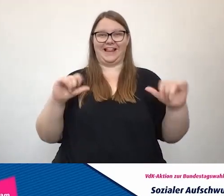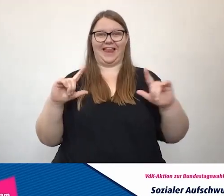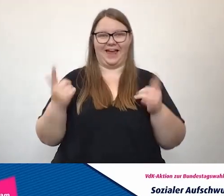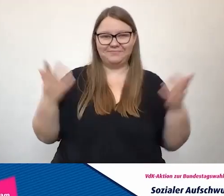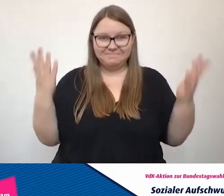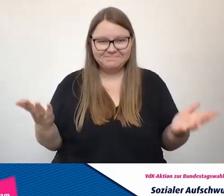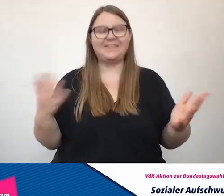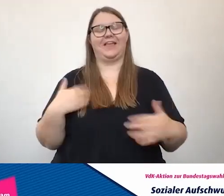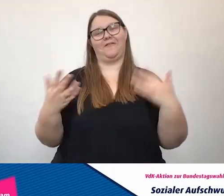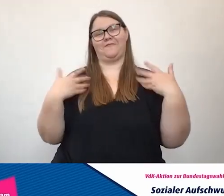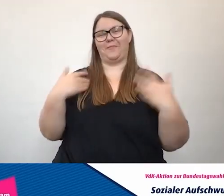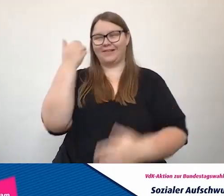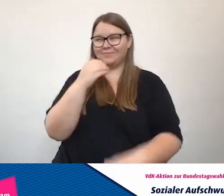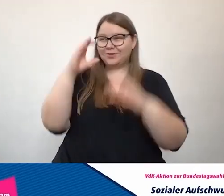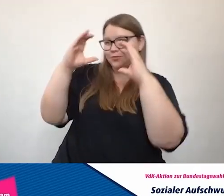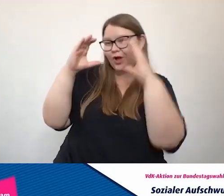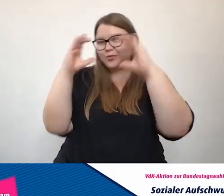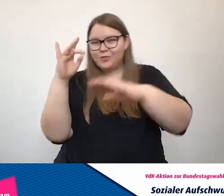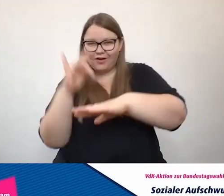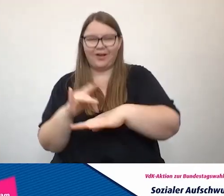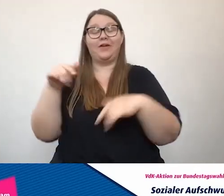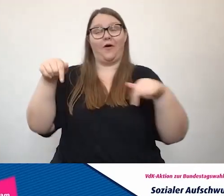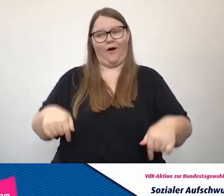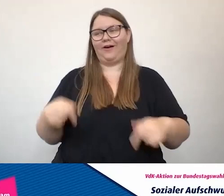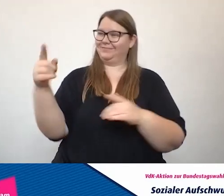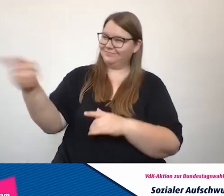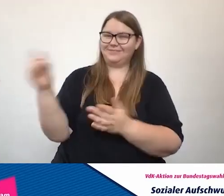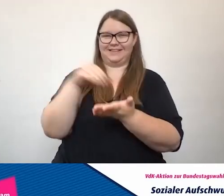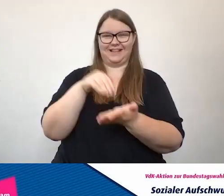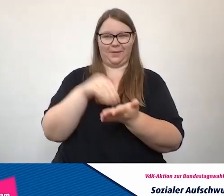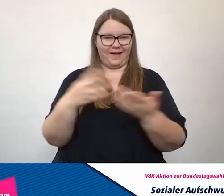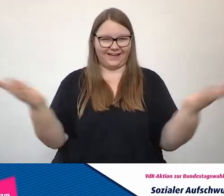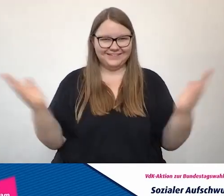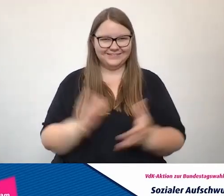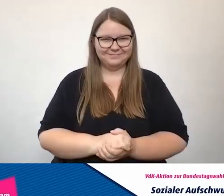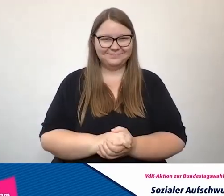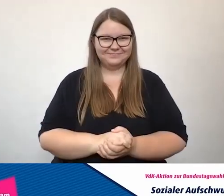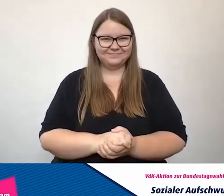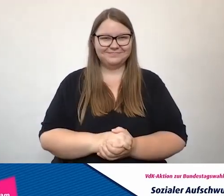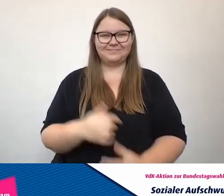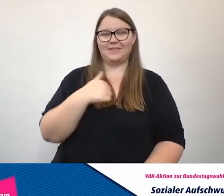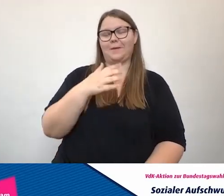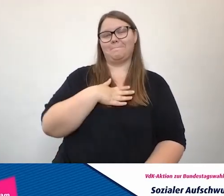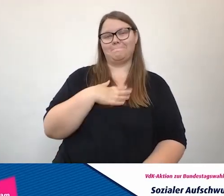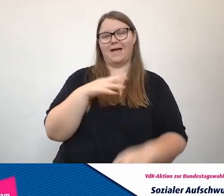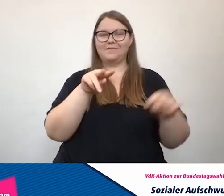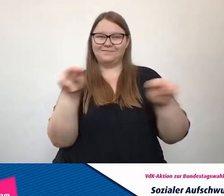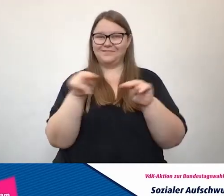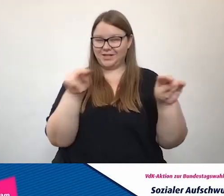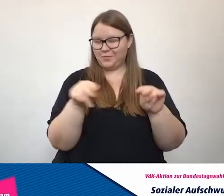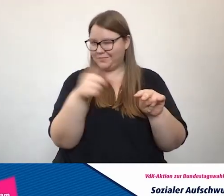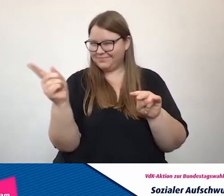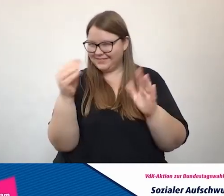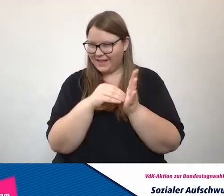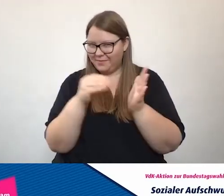mich ganz herzlich, liebe Zuschauerinnen und Zuschauer, dass wir heute wieder dabei sind bei meinem Video. Wir haben